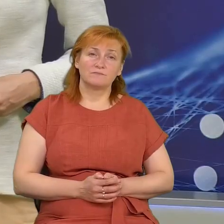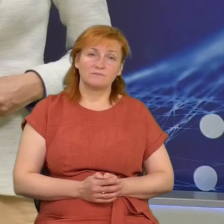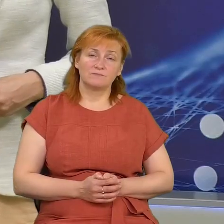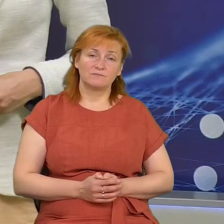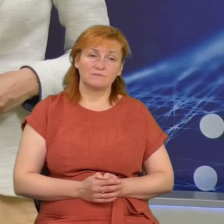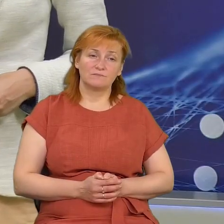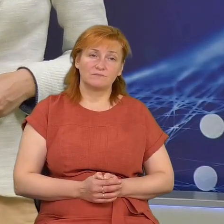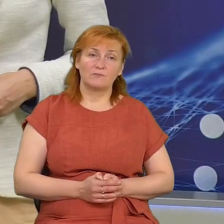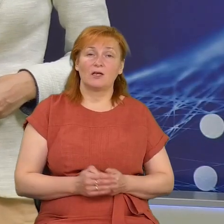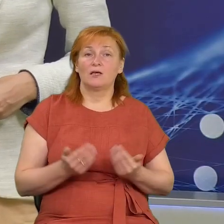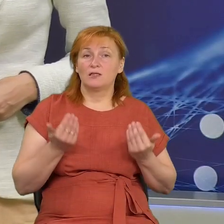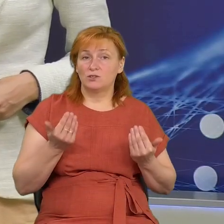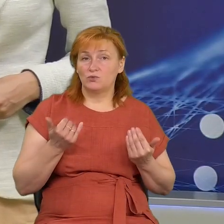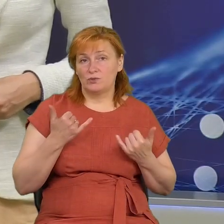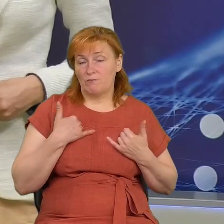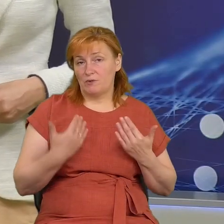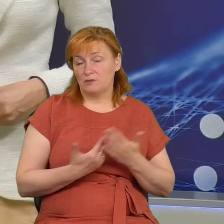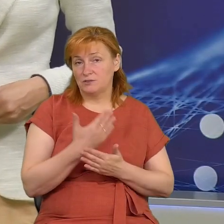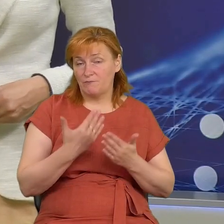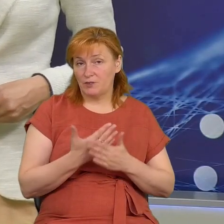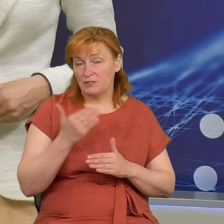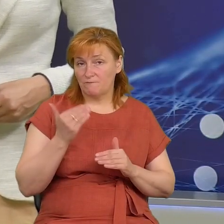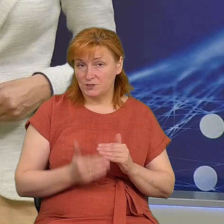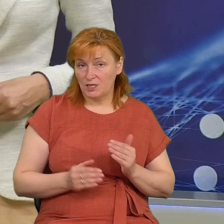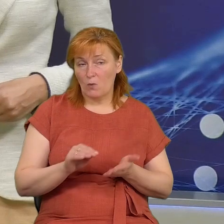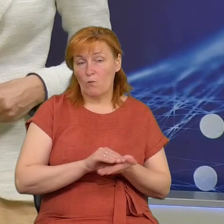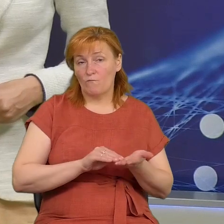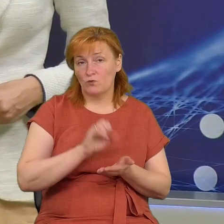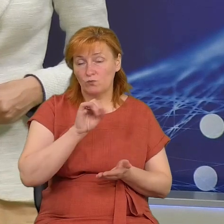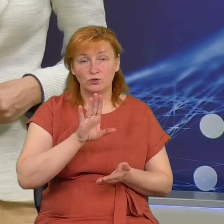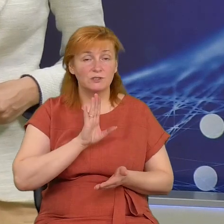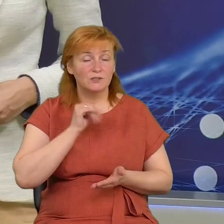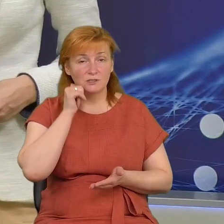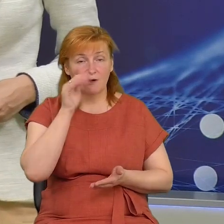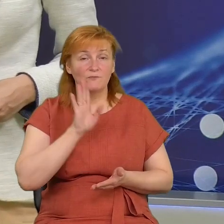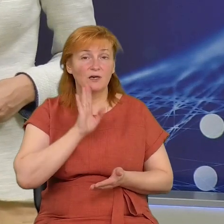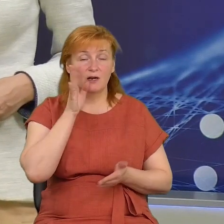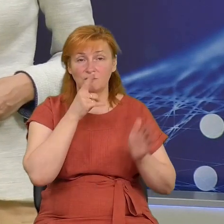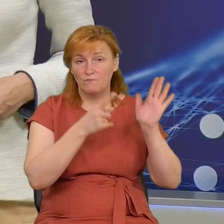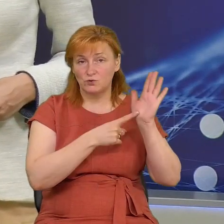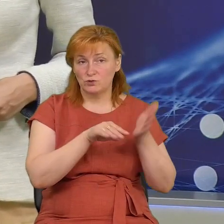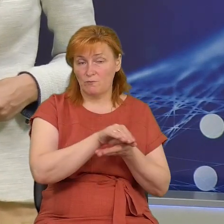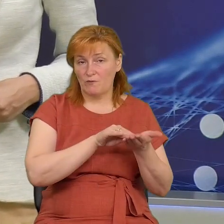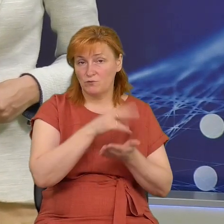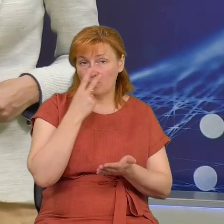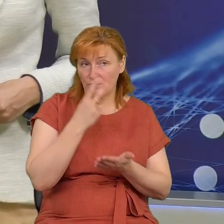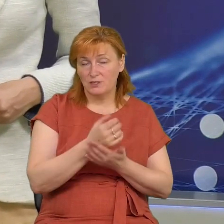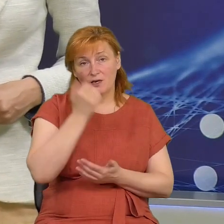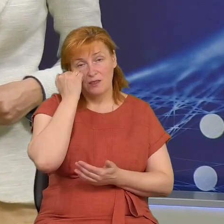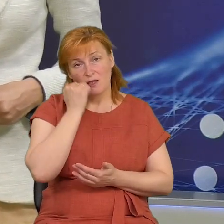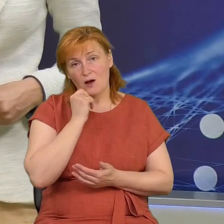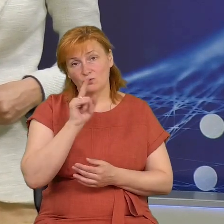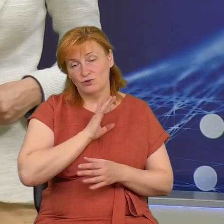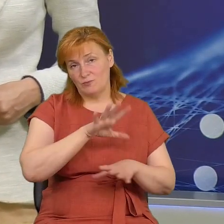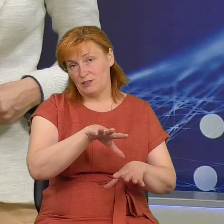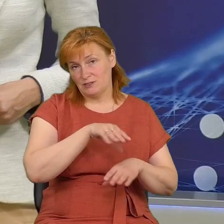На сьогодні у мене все. Повтор випуску новин дивіться завтра вранці о 6.00. Дякуємо, що були з нами. Залишайтеся з